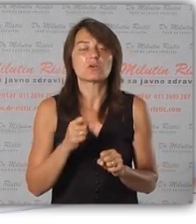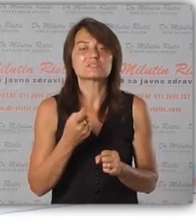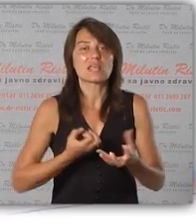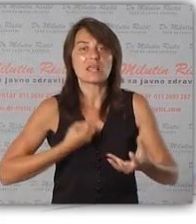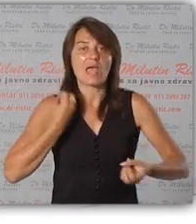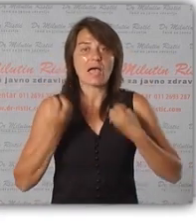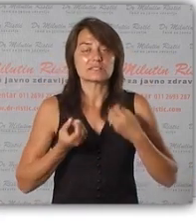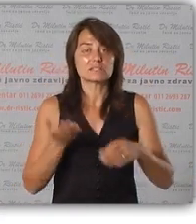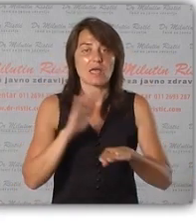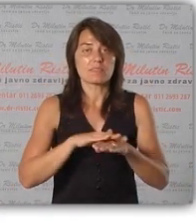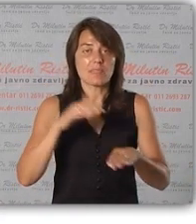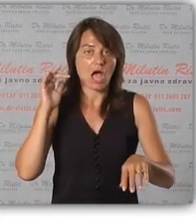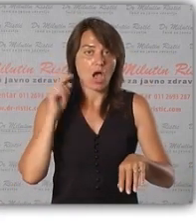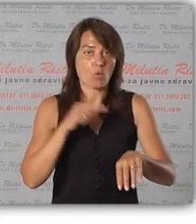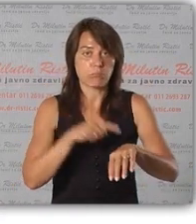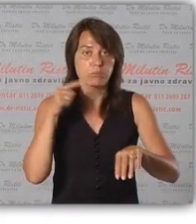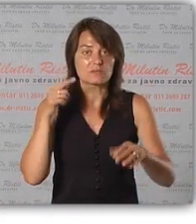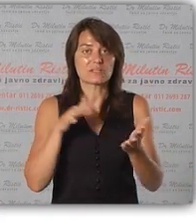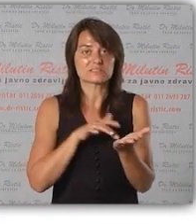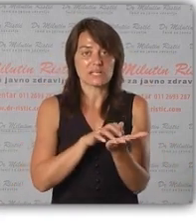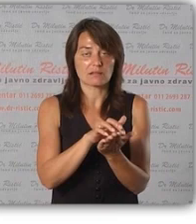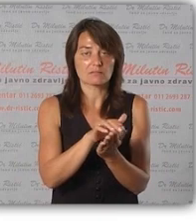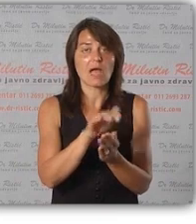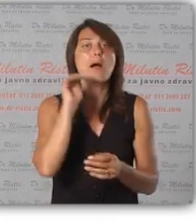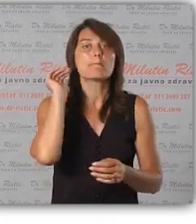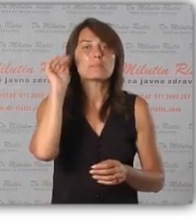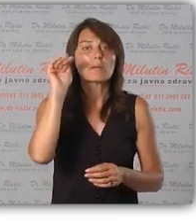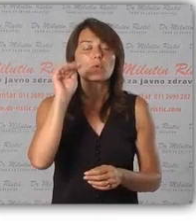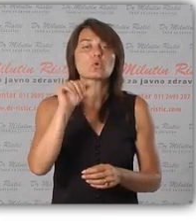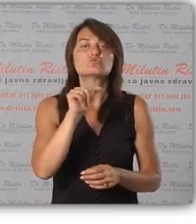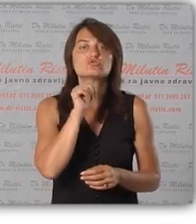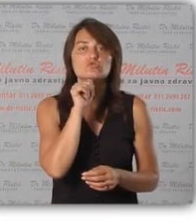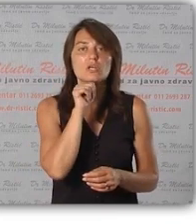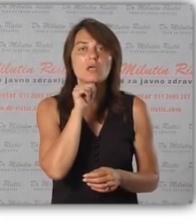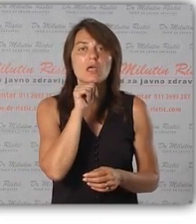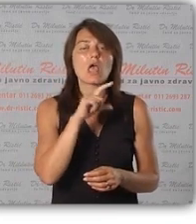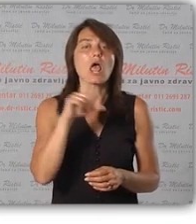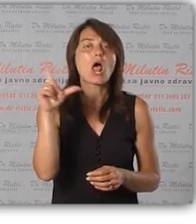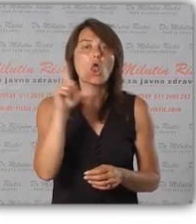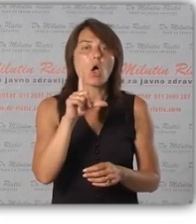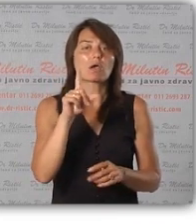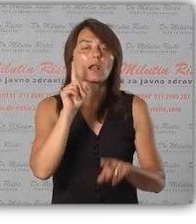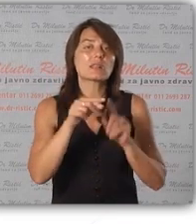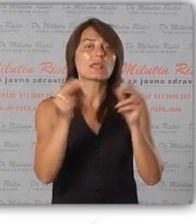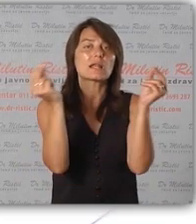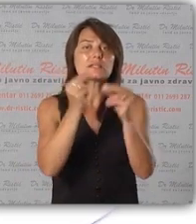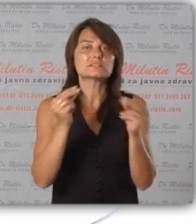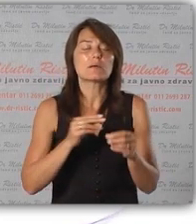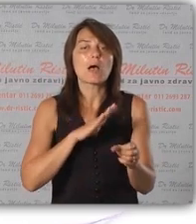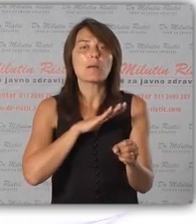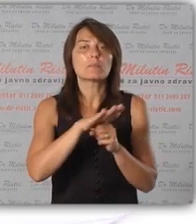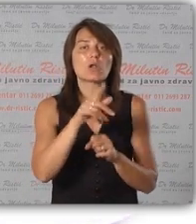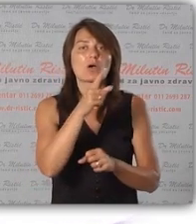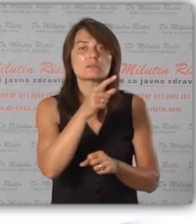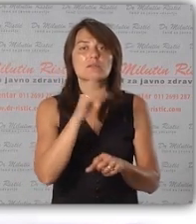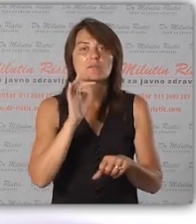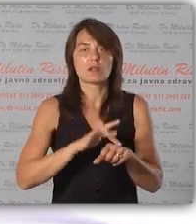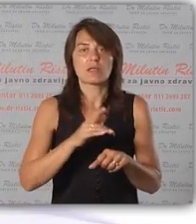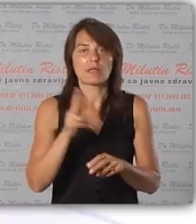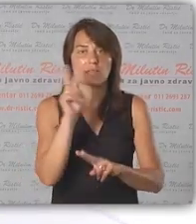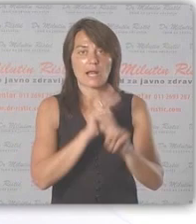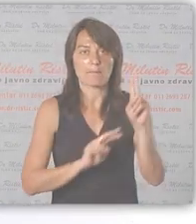odnosno ozbiljnosti reakcije na ubod insekta, preporučuje i lokalna ili sistemska